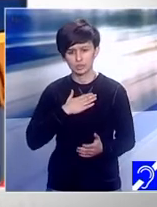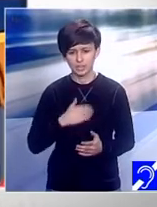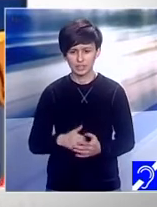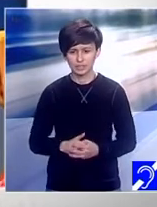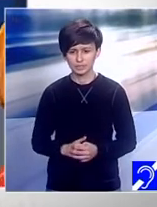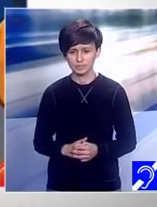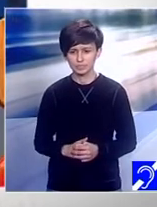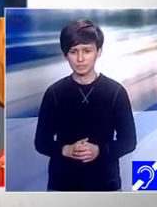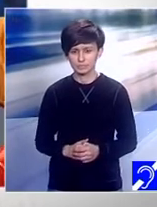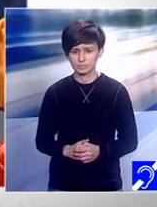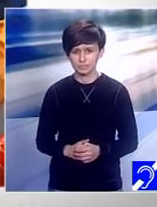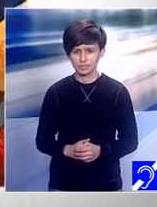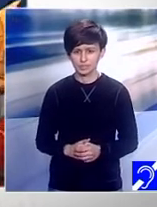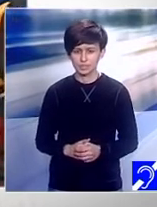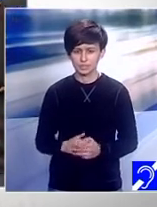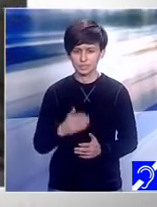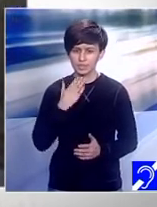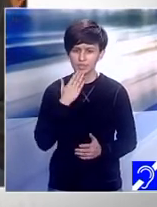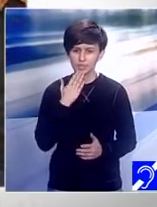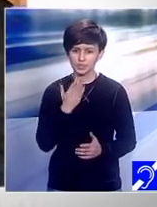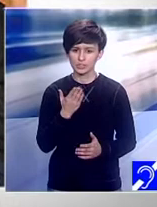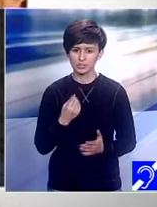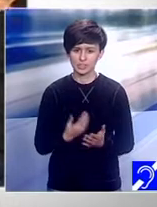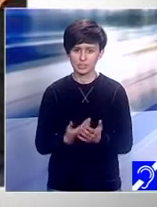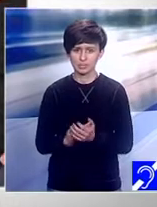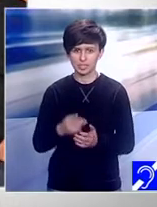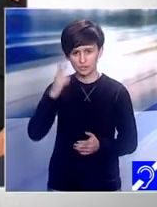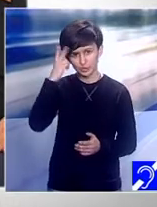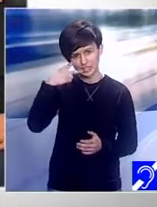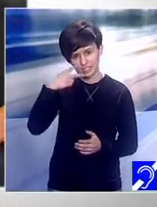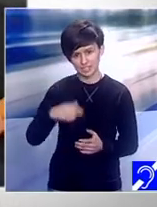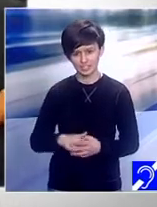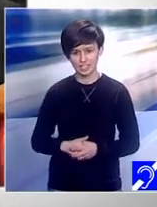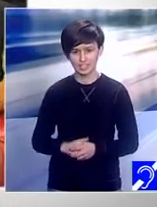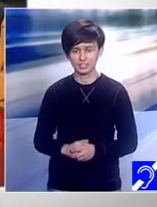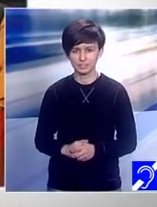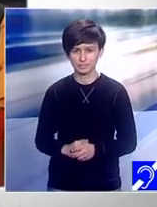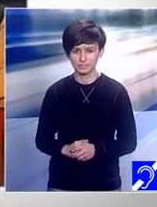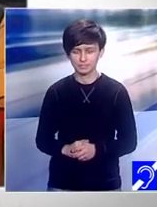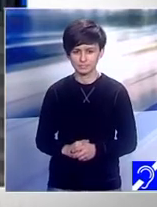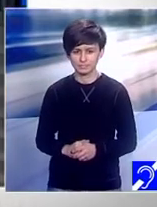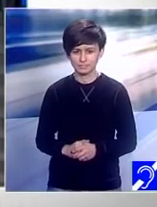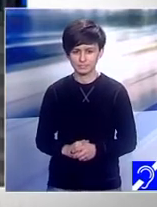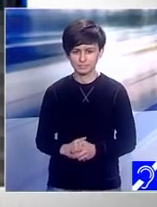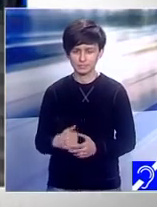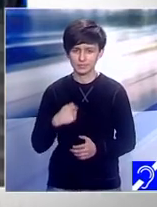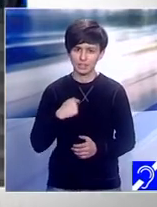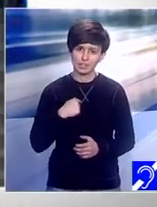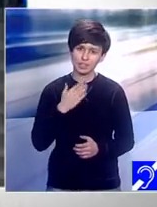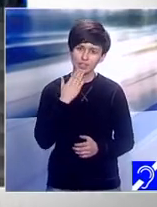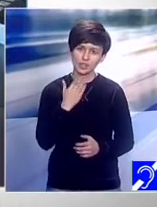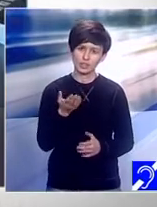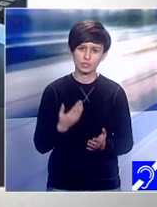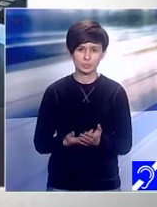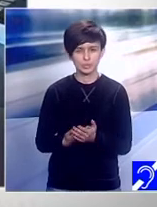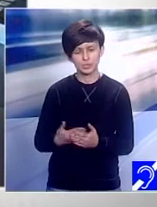în legere, iartă-mă-te rog. Iar eu vă mulțumesc foarte mult pentru că ați fost alături de noi în platoul emisiunii